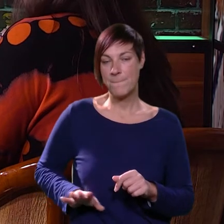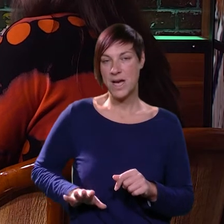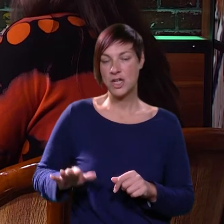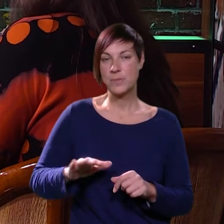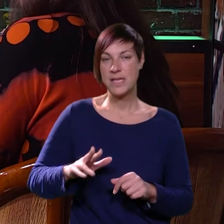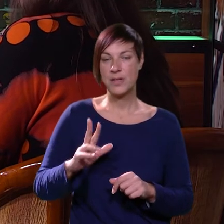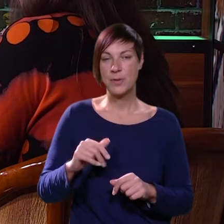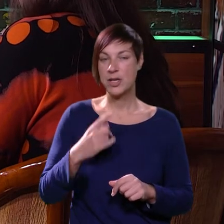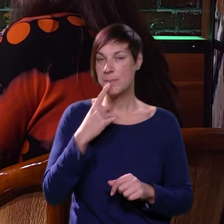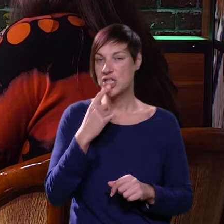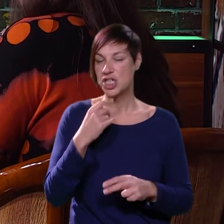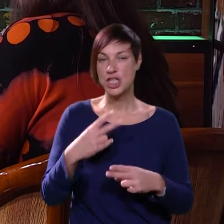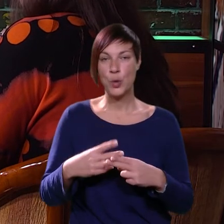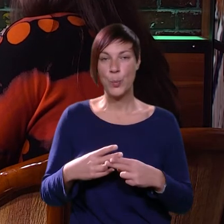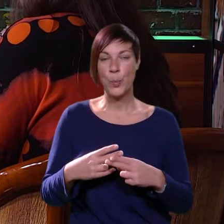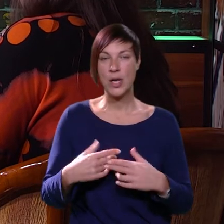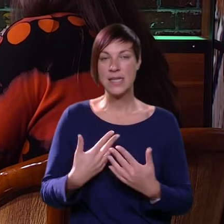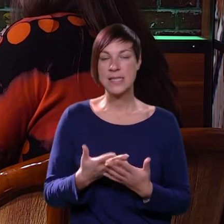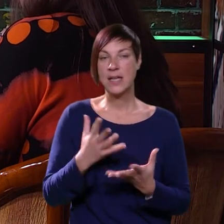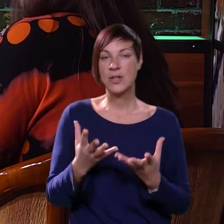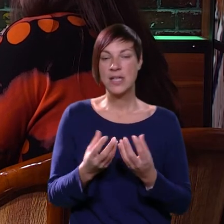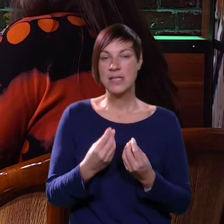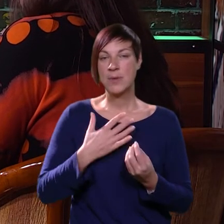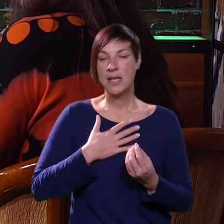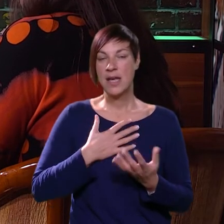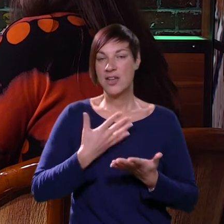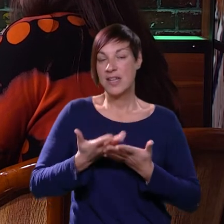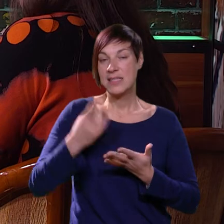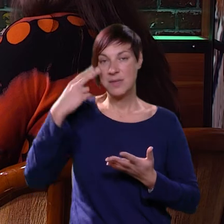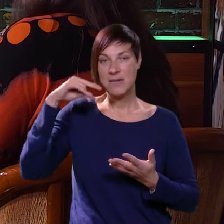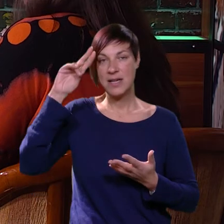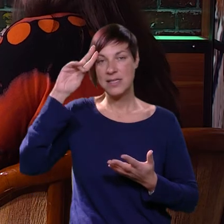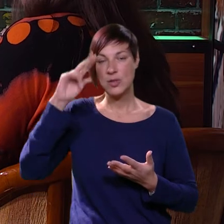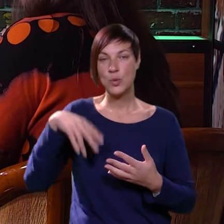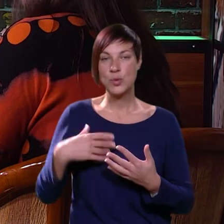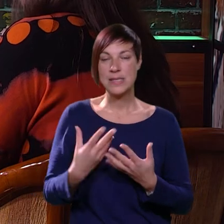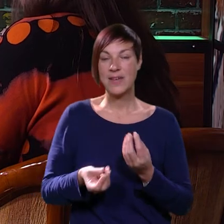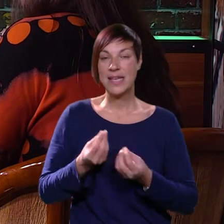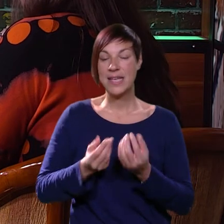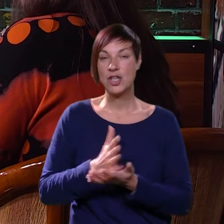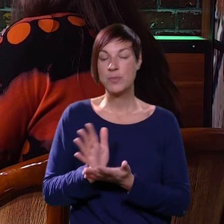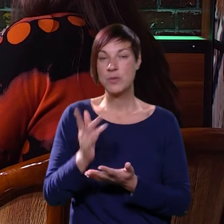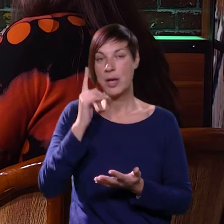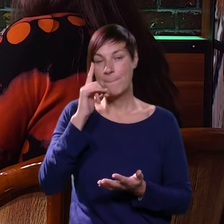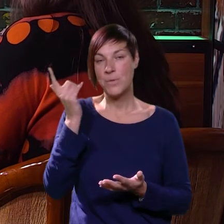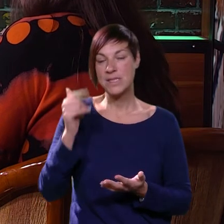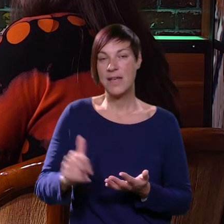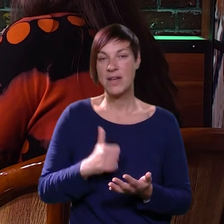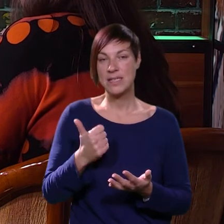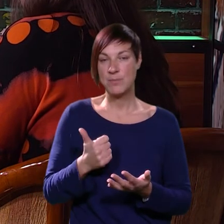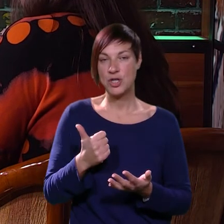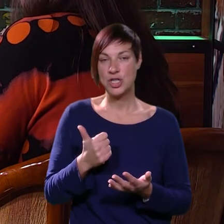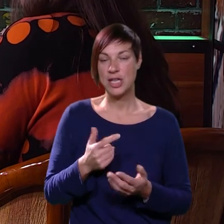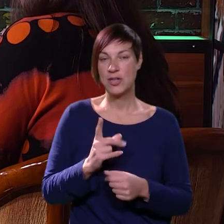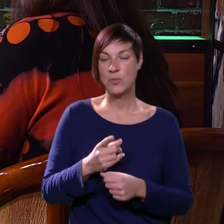djetetom koji je imao diabetes, tako da smo dosta i ona razmenjivali iskustva. I igru slučaja poznovala sam